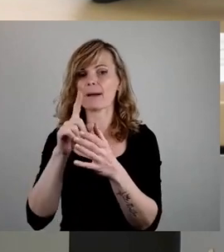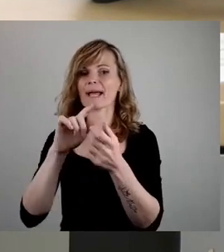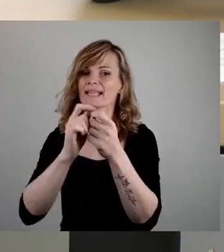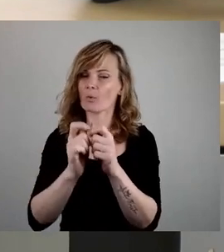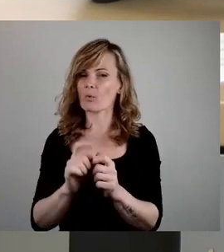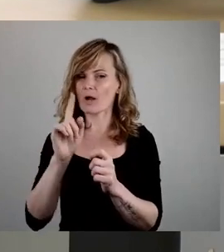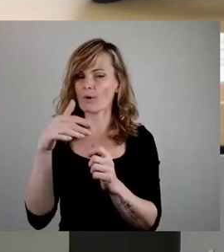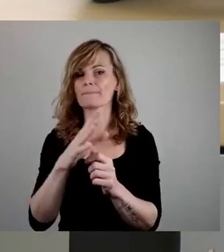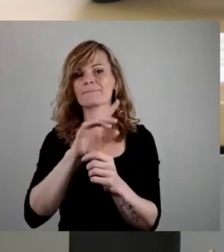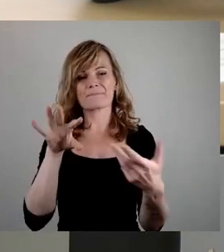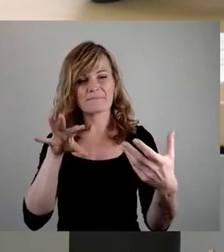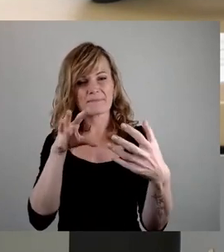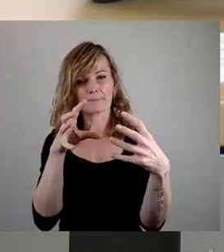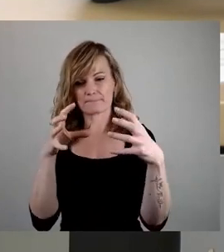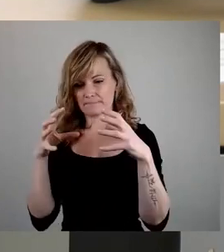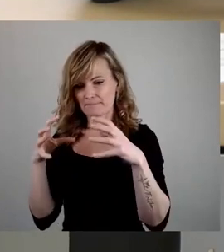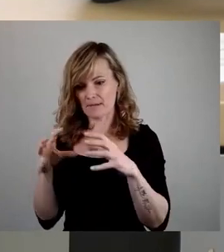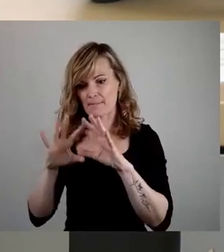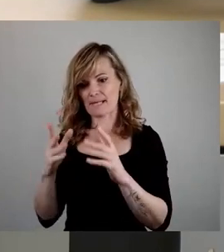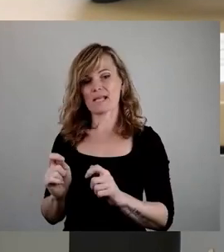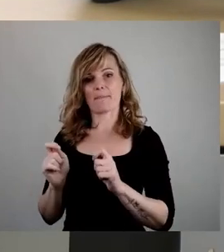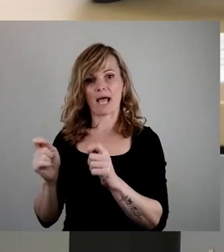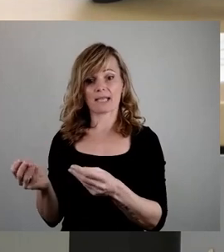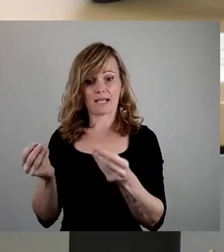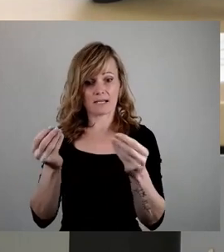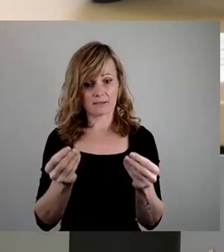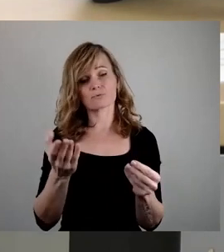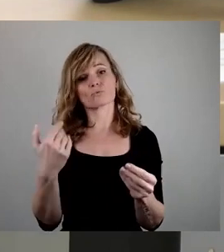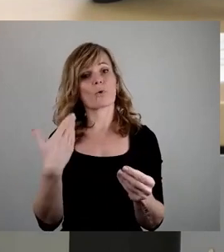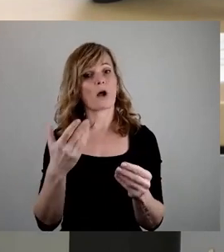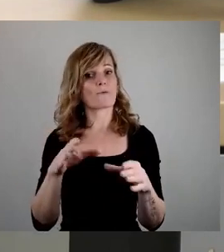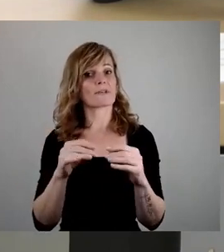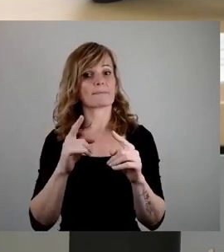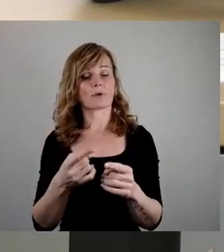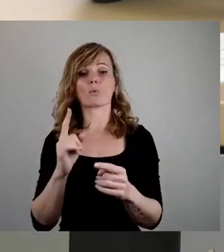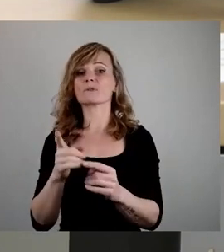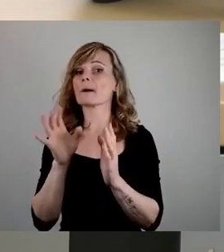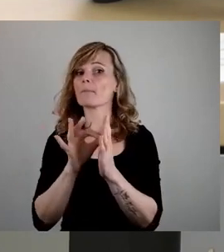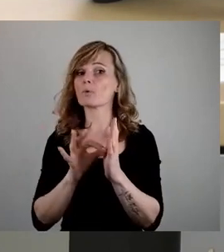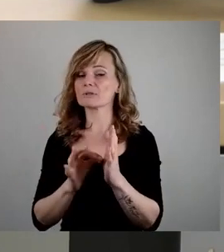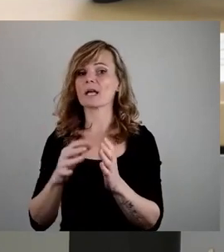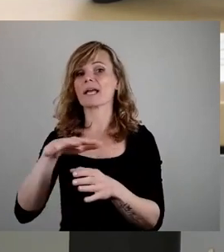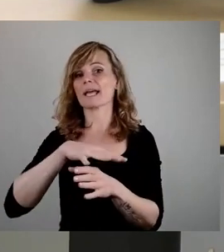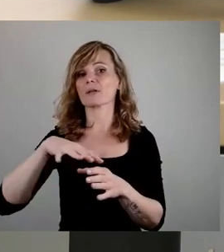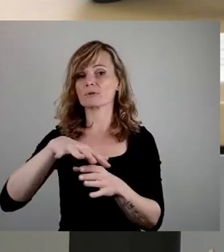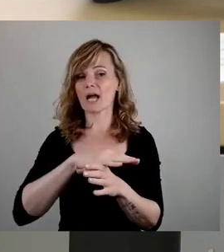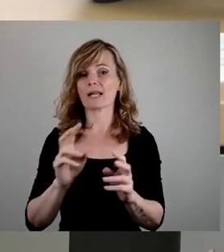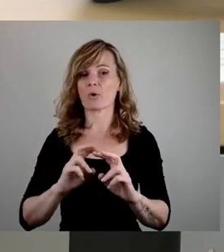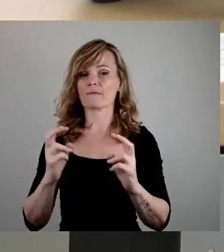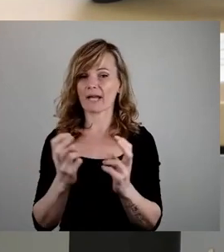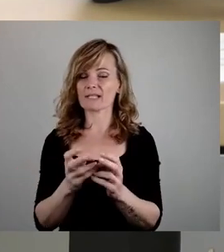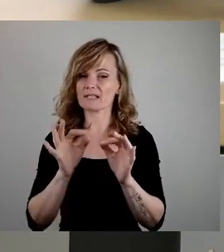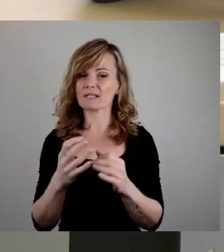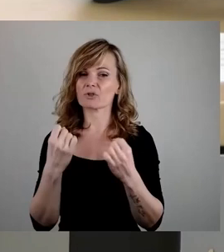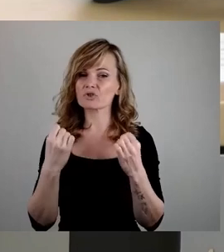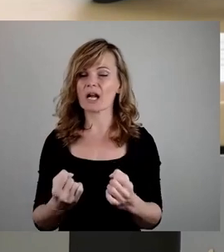in einen gemeinsamen Antrag gegossen, wer hier mit aufzunehmen war und natürlich auch die Punkte, die in den Regionalkonferenzen besonders intensiv diskutiert